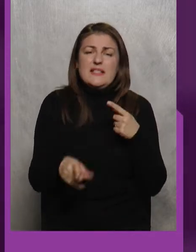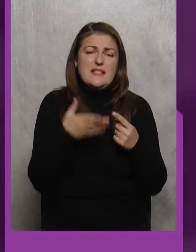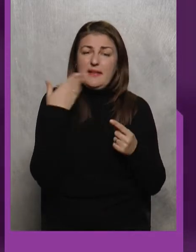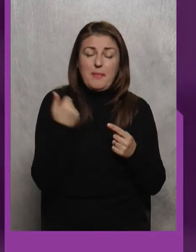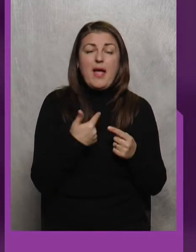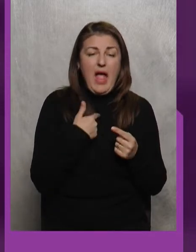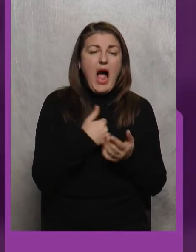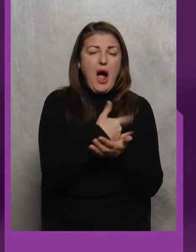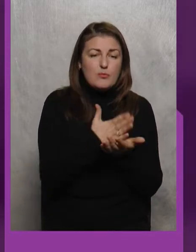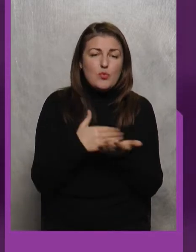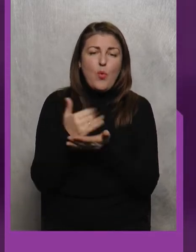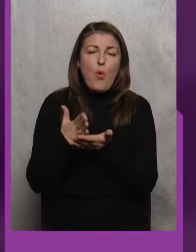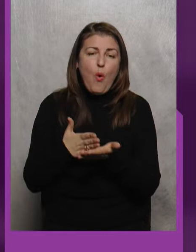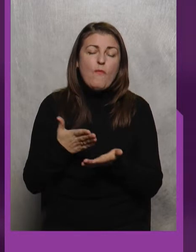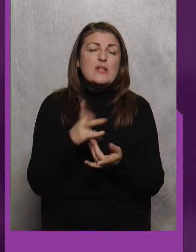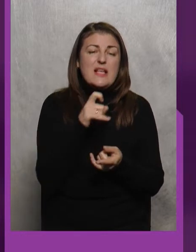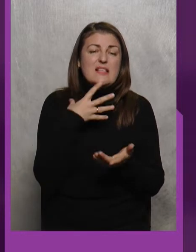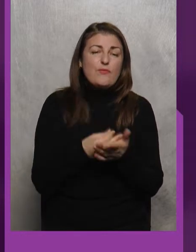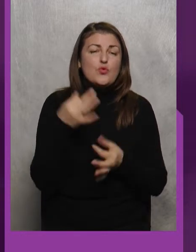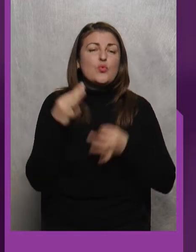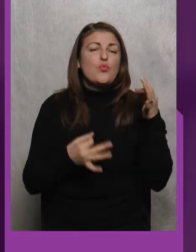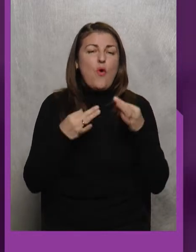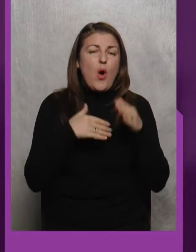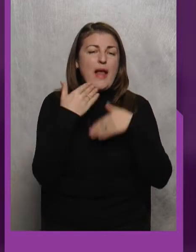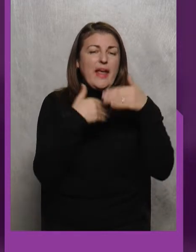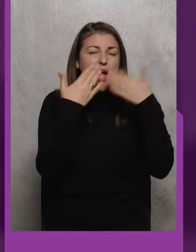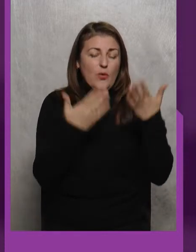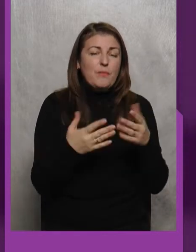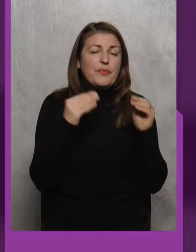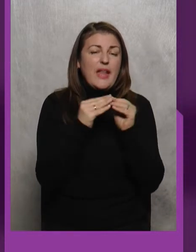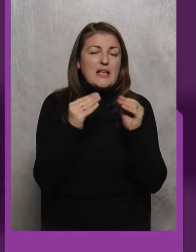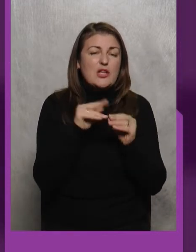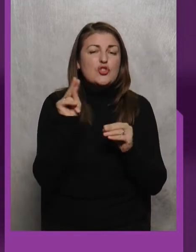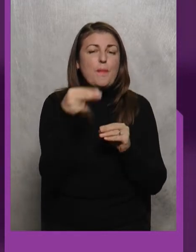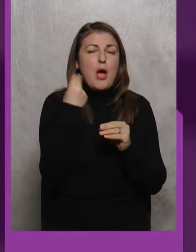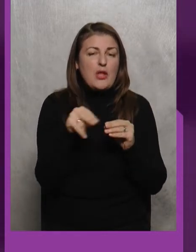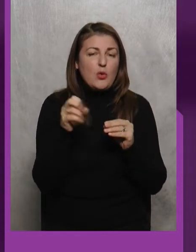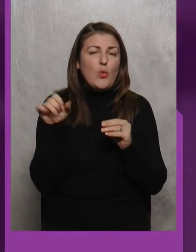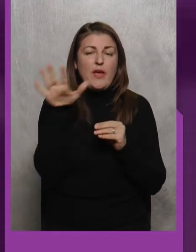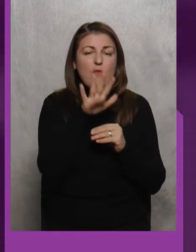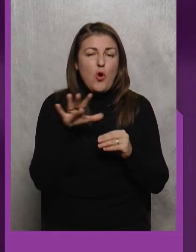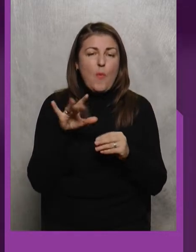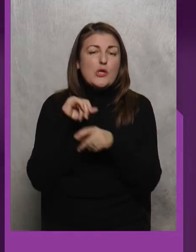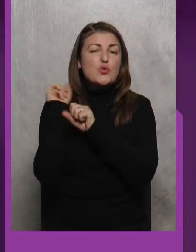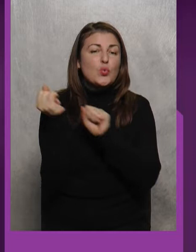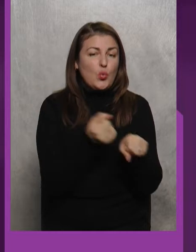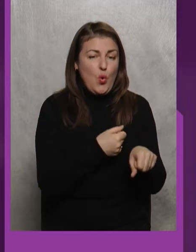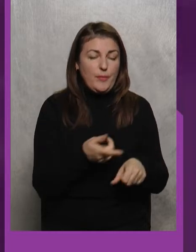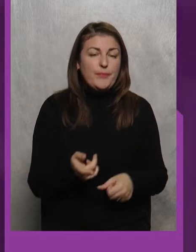обслуговував За свою суддійську кар'єру Десять чемпіонатів Європи Зюдо